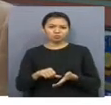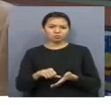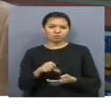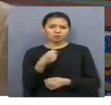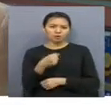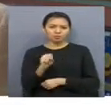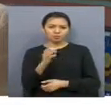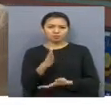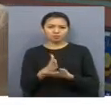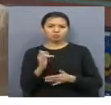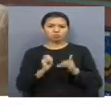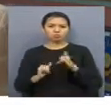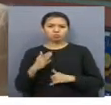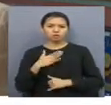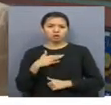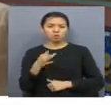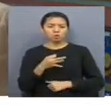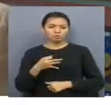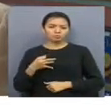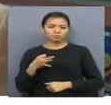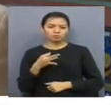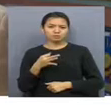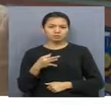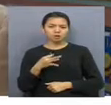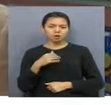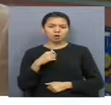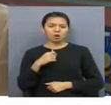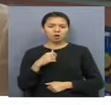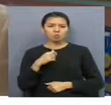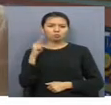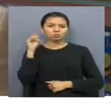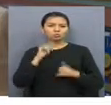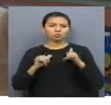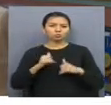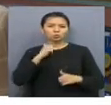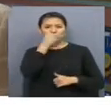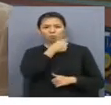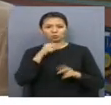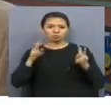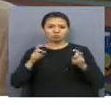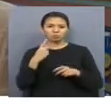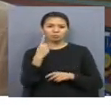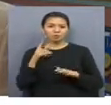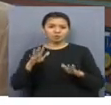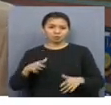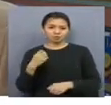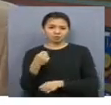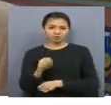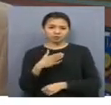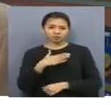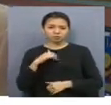Мұғалімдеріміз біздің облыстық жыл мұғалімді 2019 жылы бірінші орналды. Біздің мұғаліміз